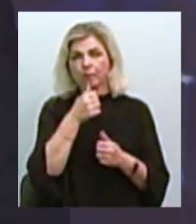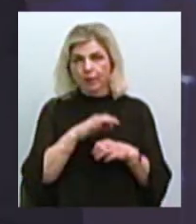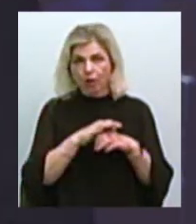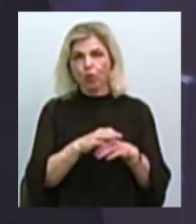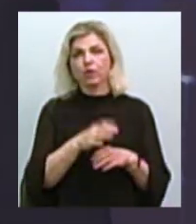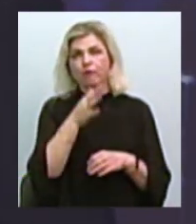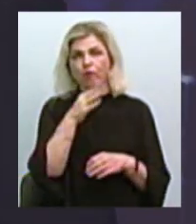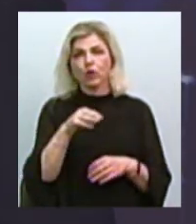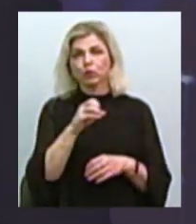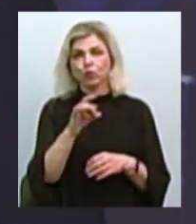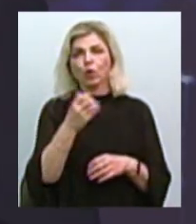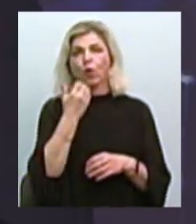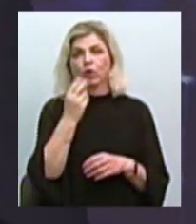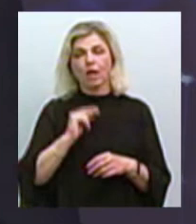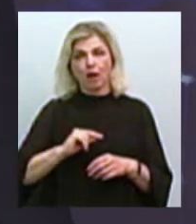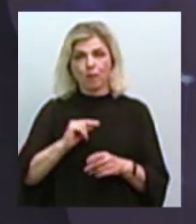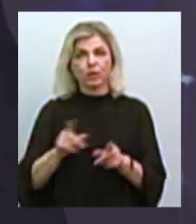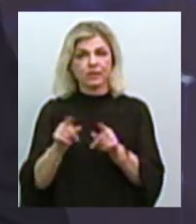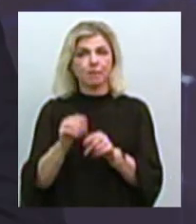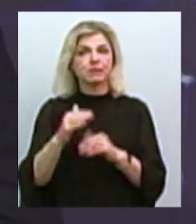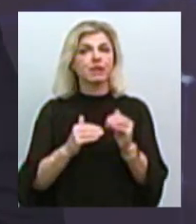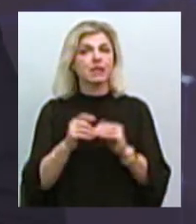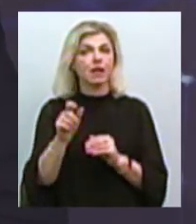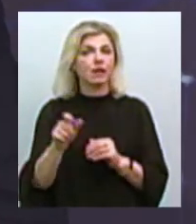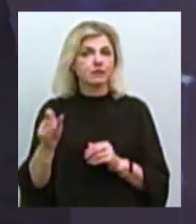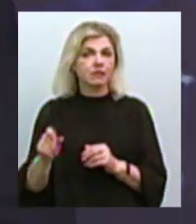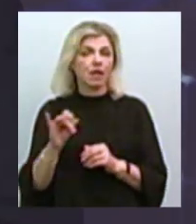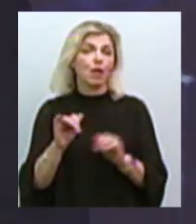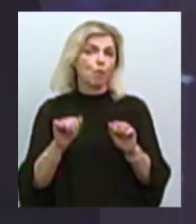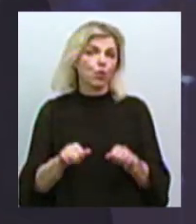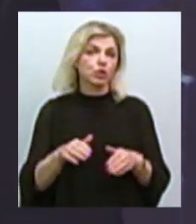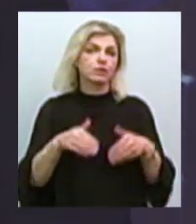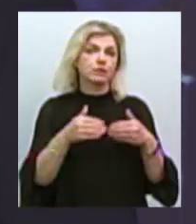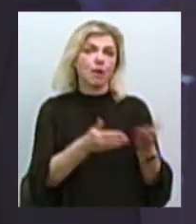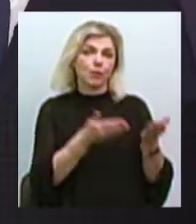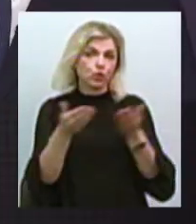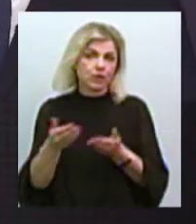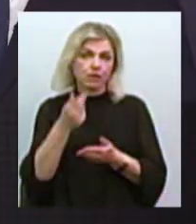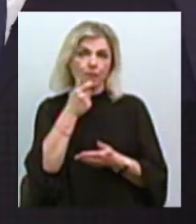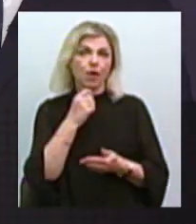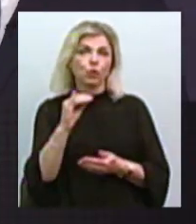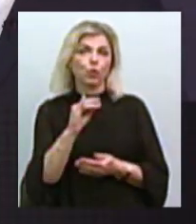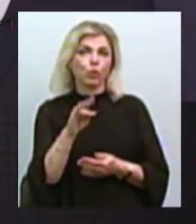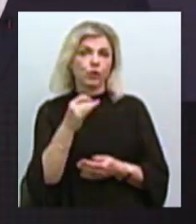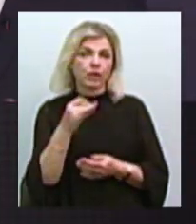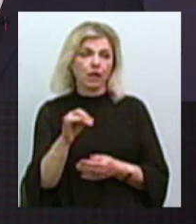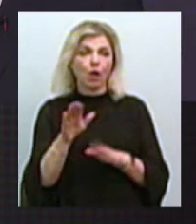того, коли працюють з ними рекрутери. І останній етап ми можемо вже запросити пана Юрія після того, як ми вже